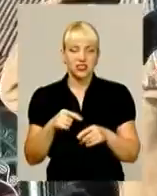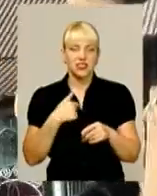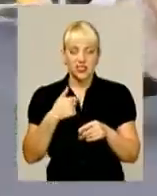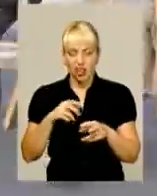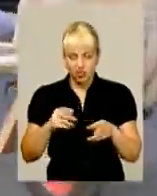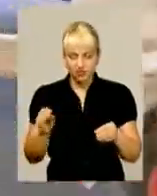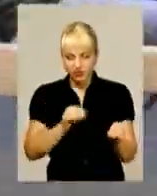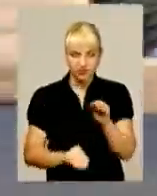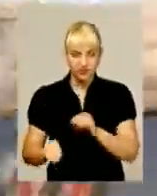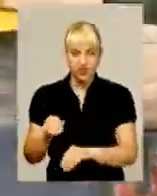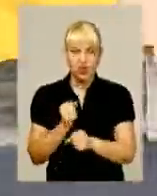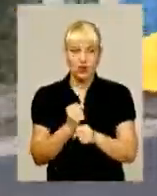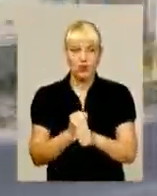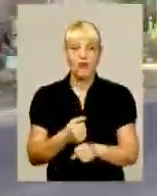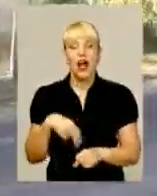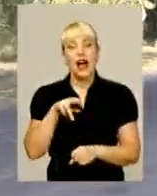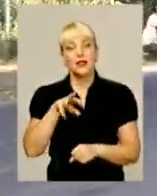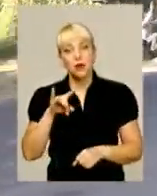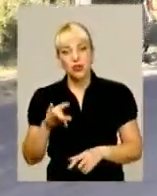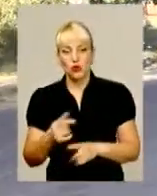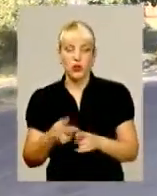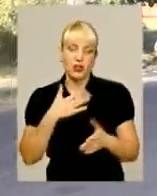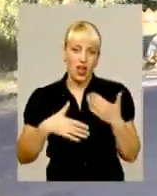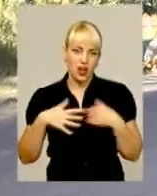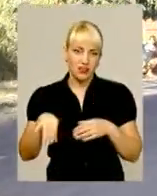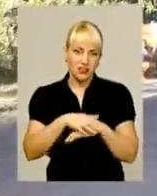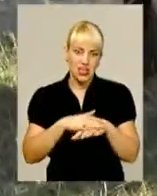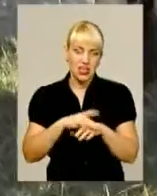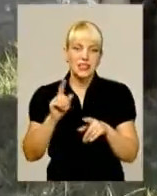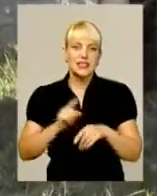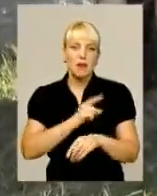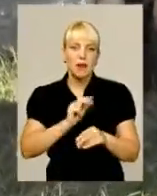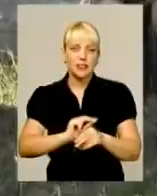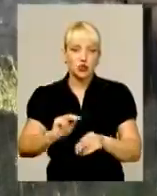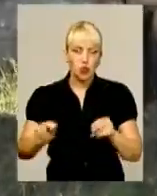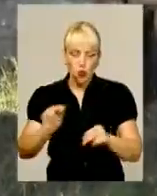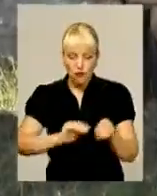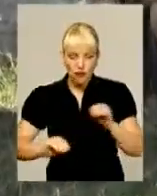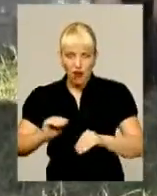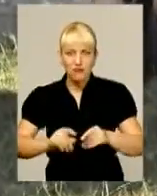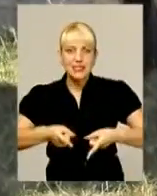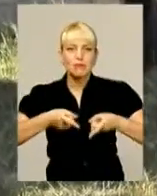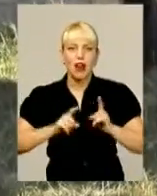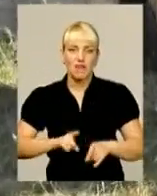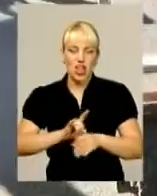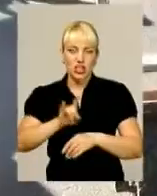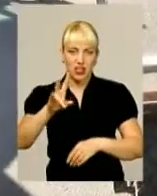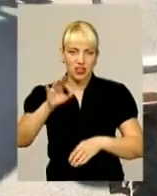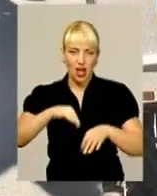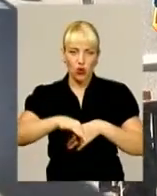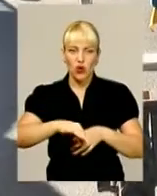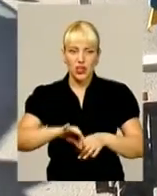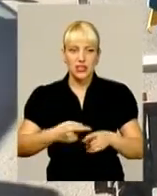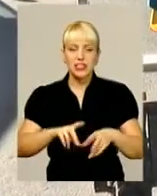А ось Дмитро навтіх у публіці. Лише за кілька днів змайстрував справжнісінького літачка на колесах. Каже, не тямиться від